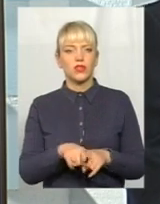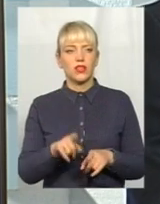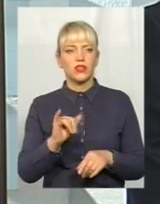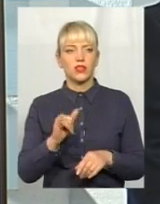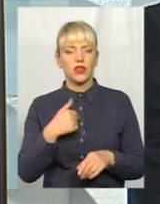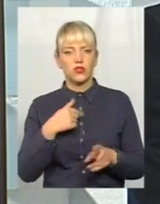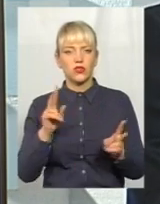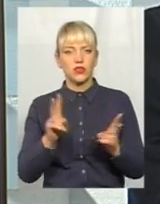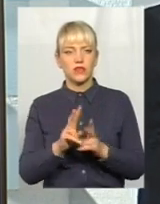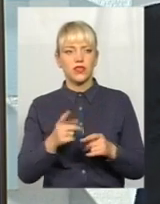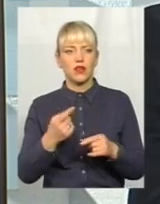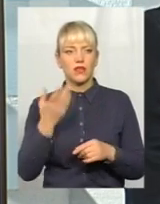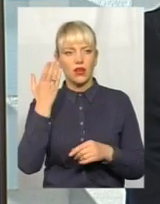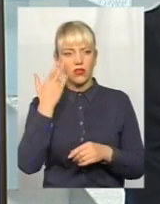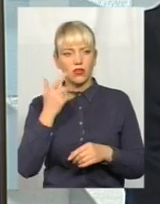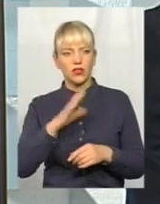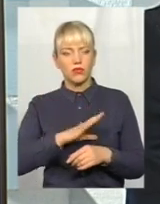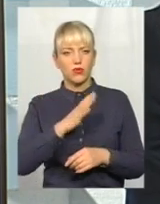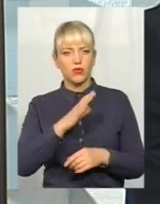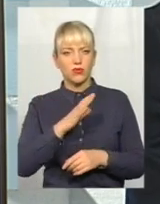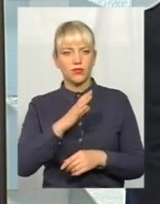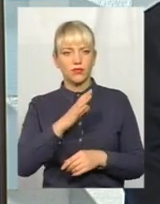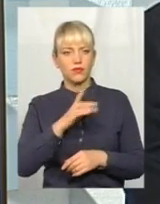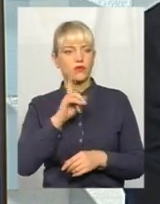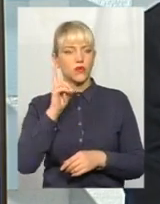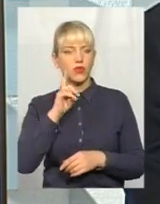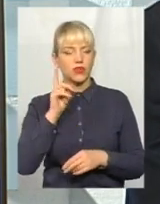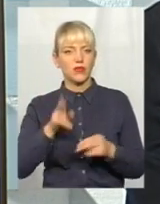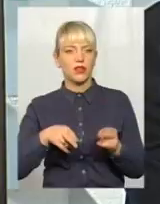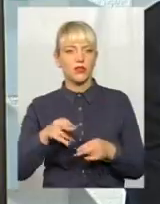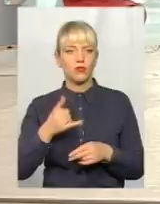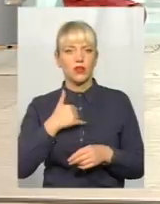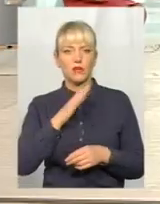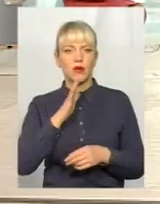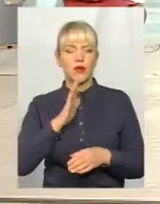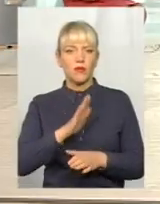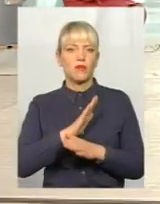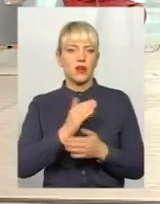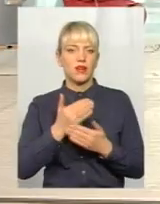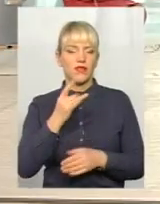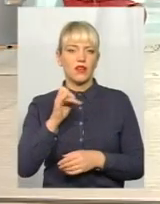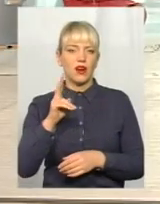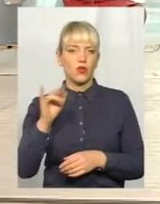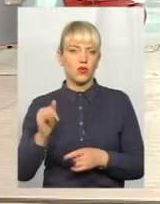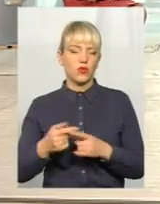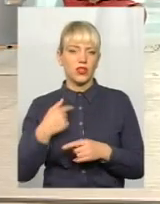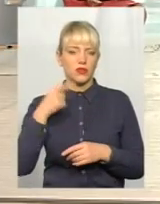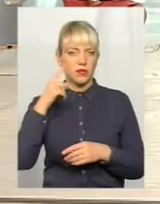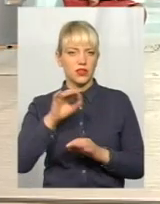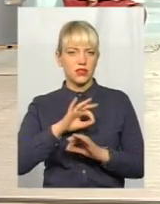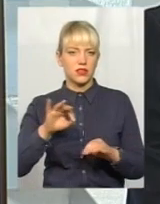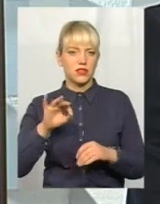Я стовхнувся, коли ще дуже був молодим хірургом, мене мама померла від раку. Я знаю, що це таке,